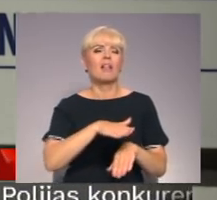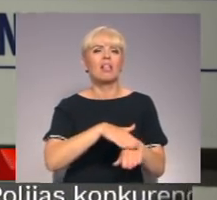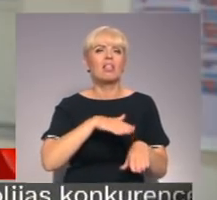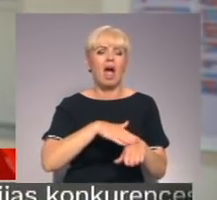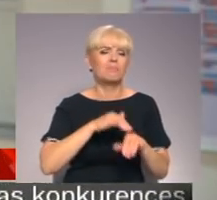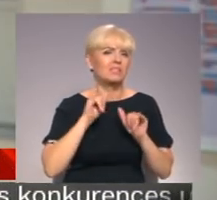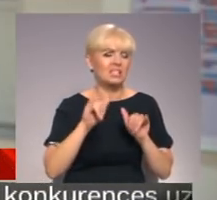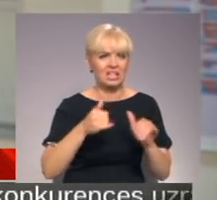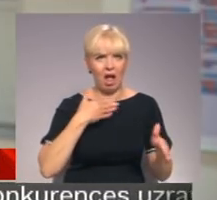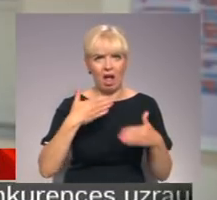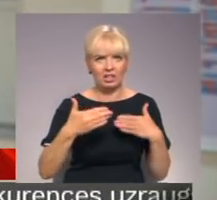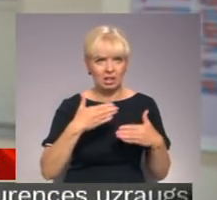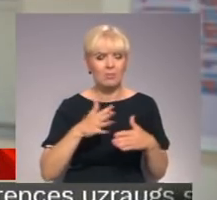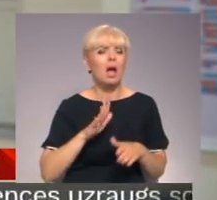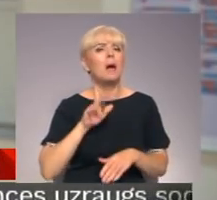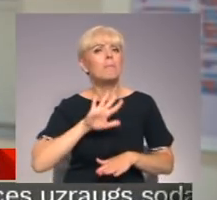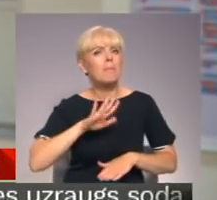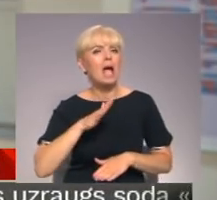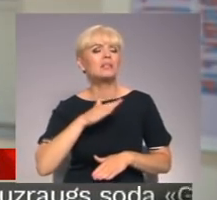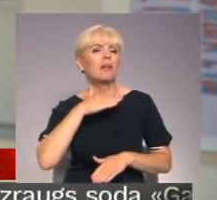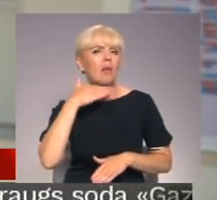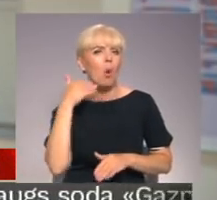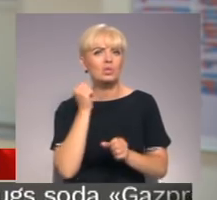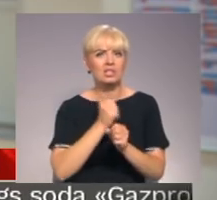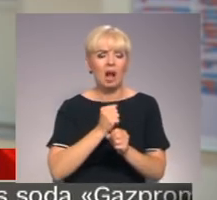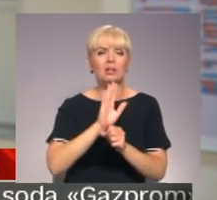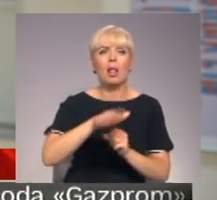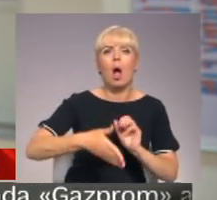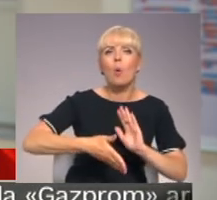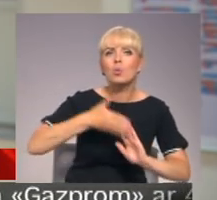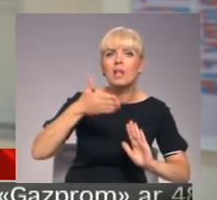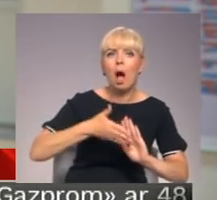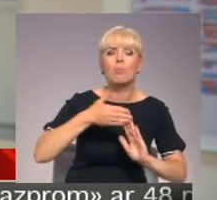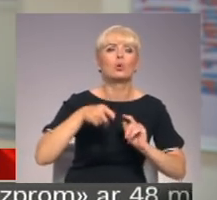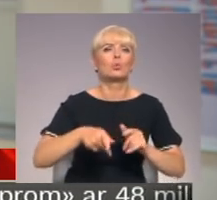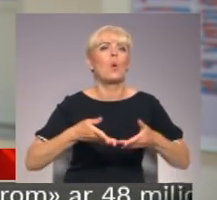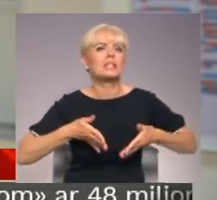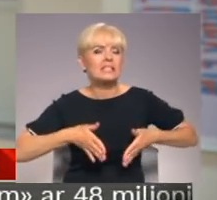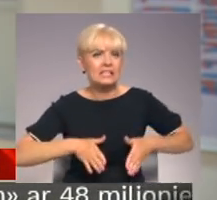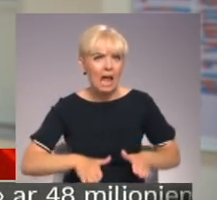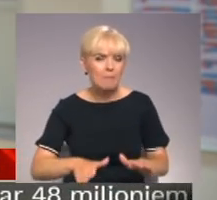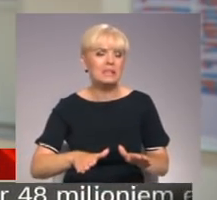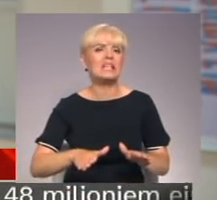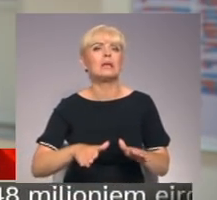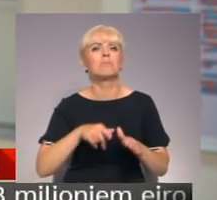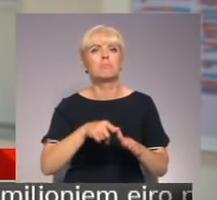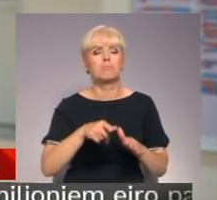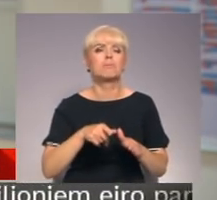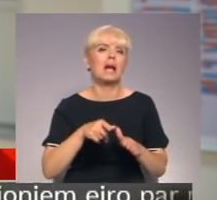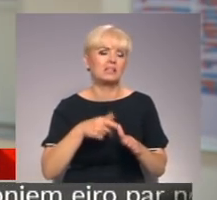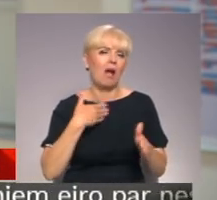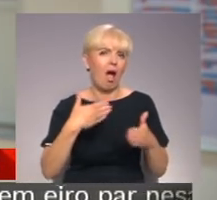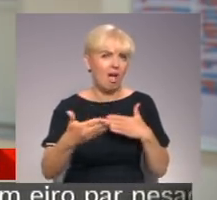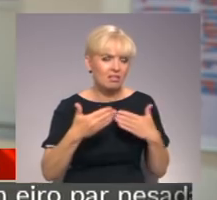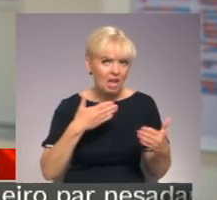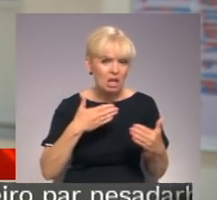satieksmes. Mēs ļoti daudz strādājām, lai uzlabotu šo dzemdību aspektu. Man liekas, ka pēdējā laika